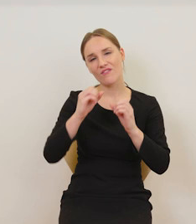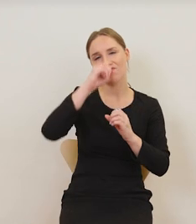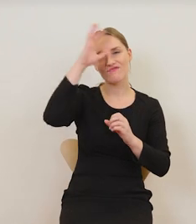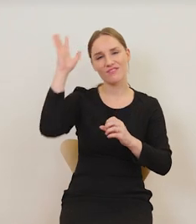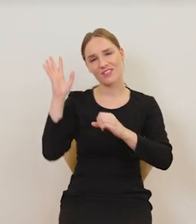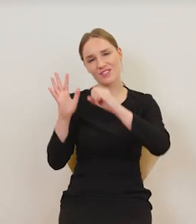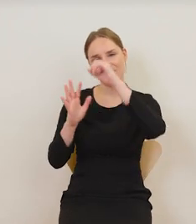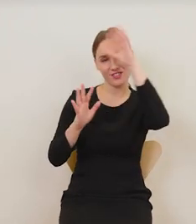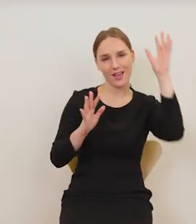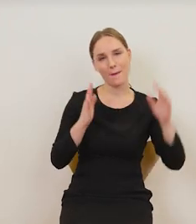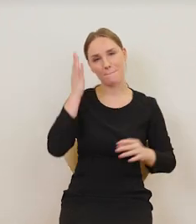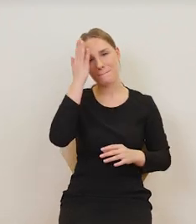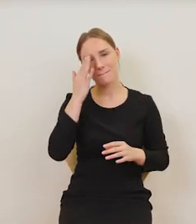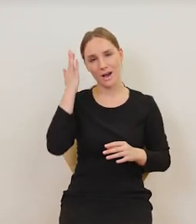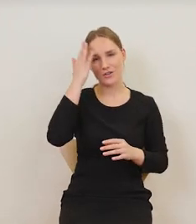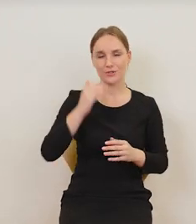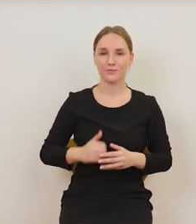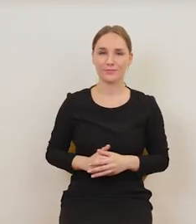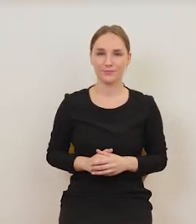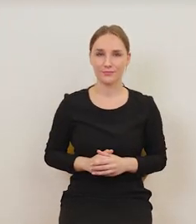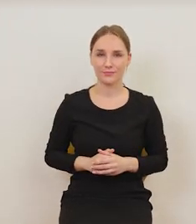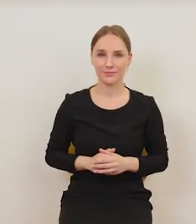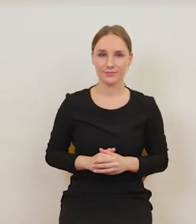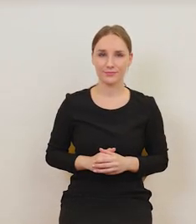o czymś sobie w tych wizjach marzy.